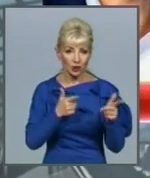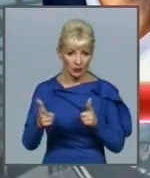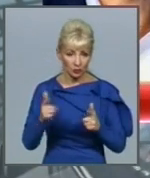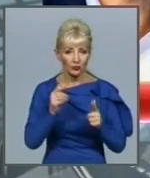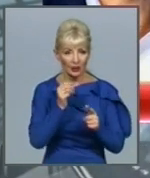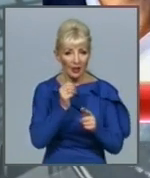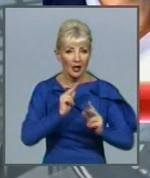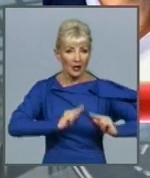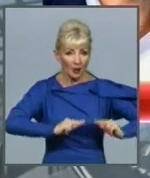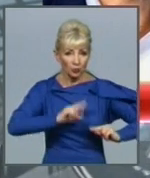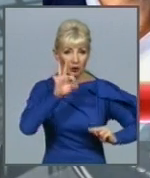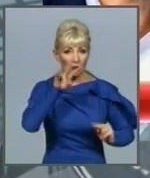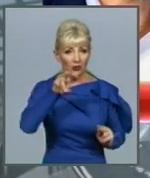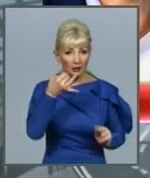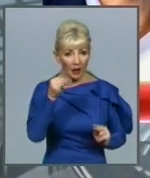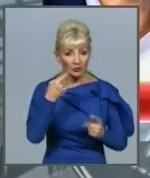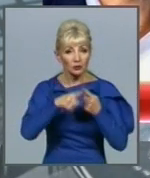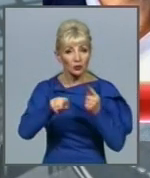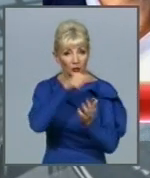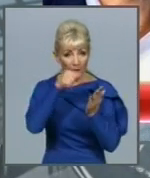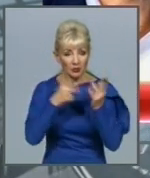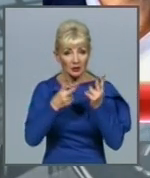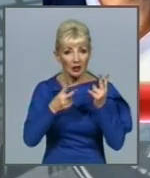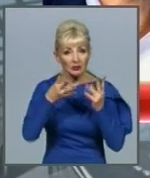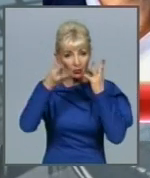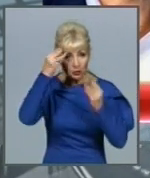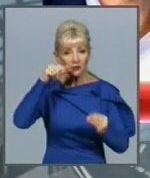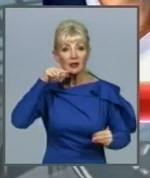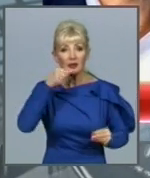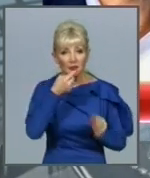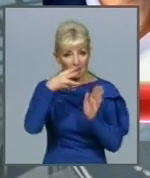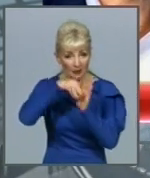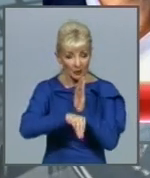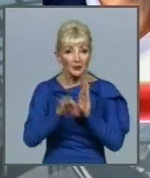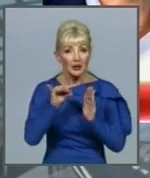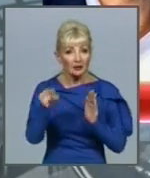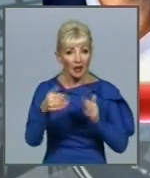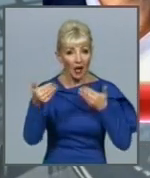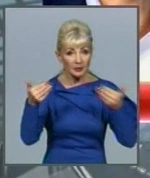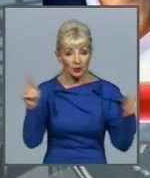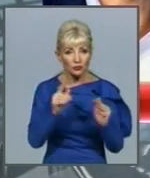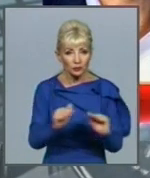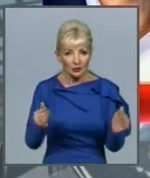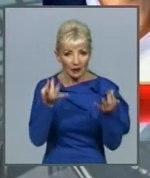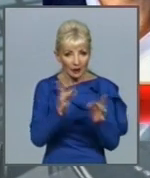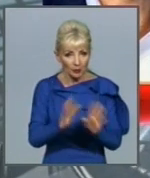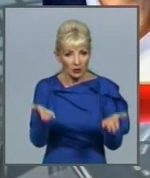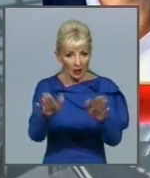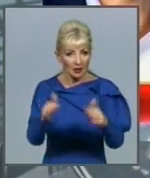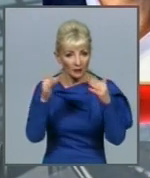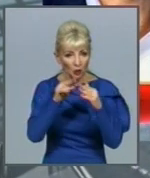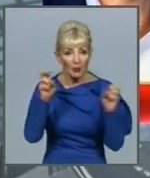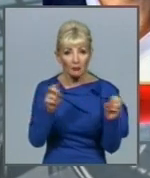питання – потрібно враховувати економічну складову і ті обставини, що дітей не просто залишити вдома без нагляду. Наша